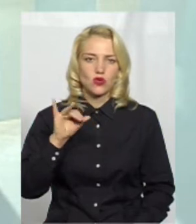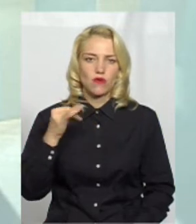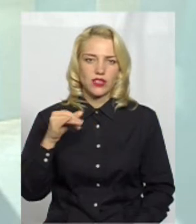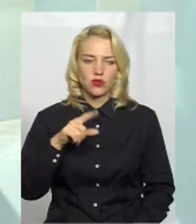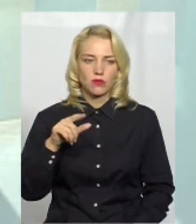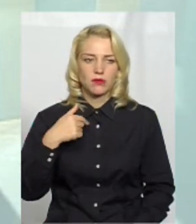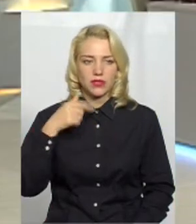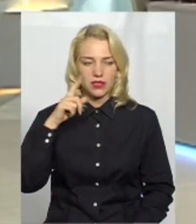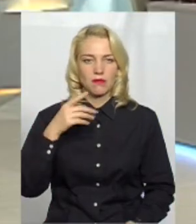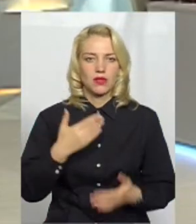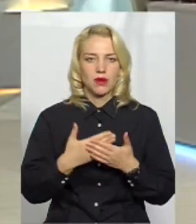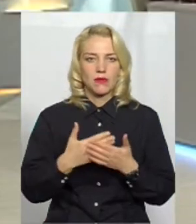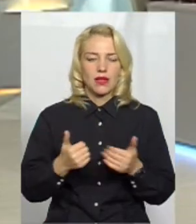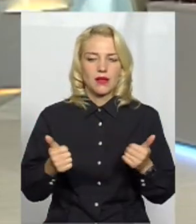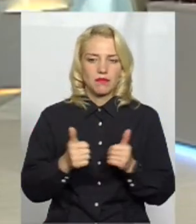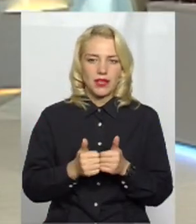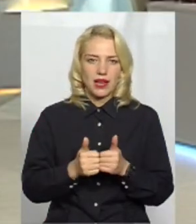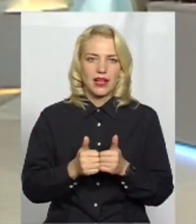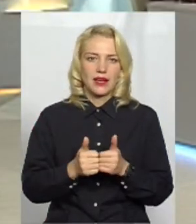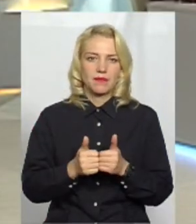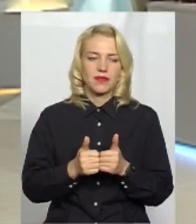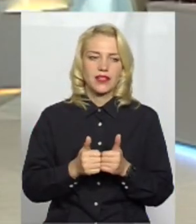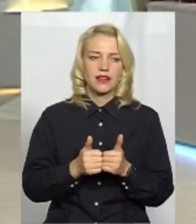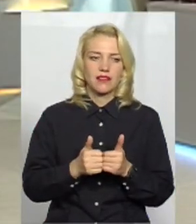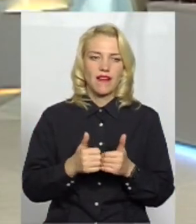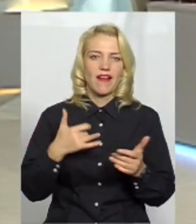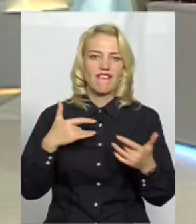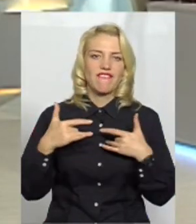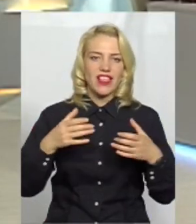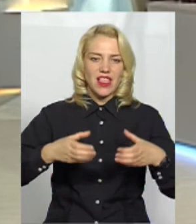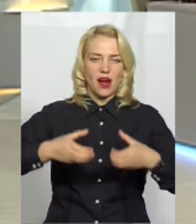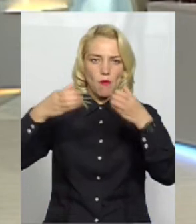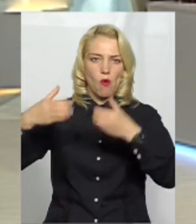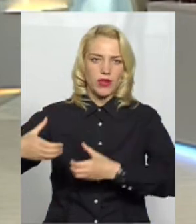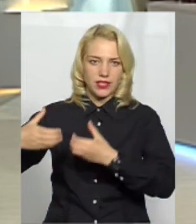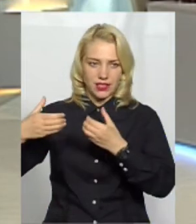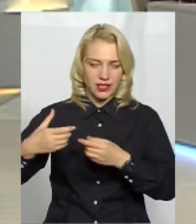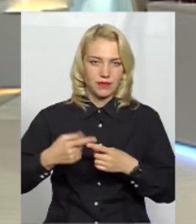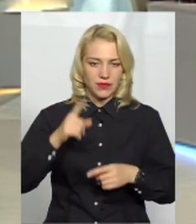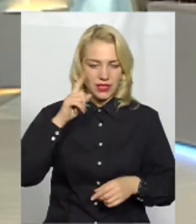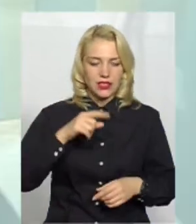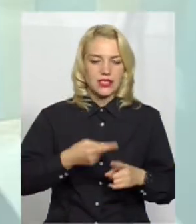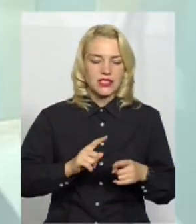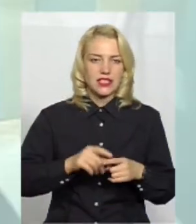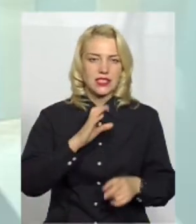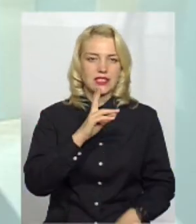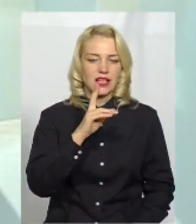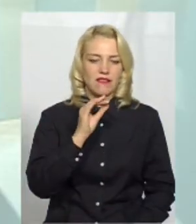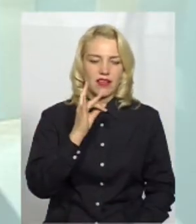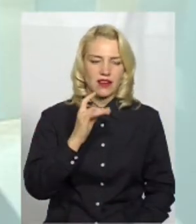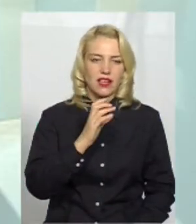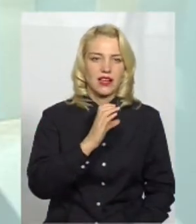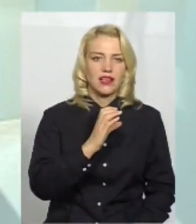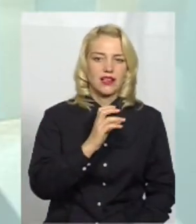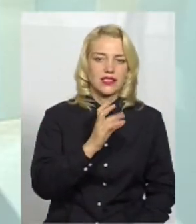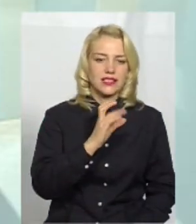нас сквер біля філармонії, сквер, навіть його так назвали, скрябіна було, якщо ви знаєте. Інший сквер з іншої сторони і